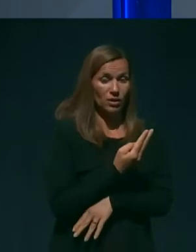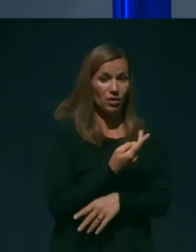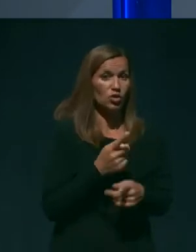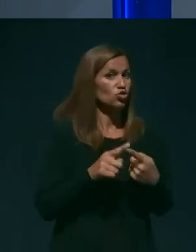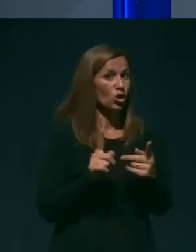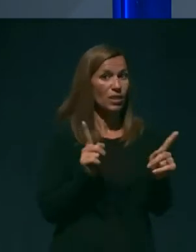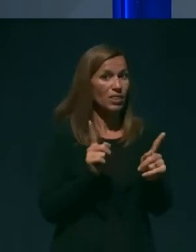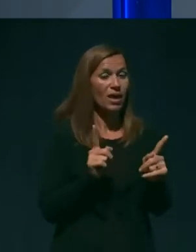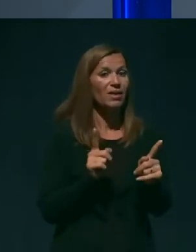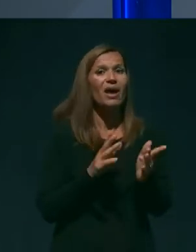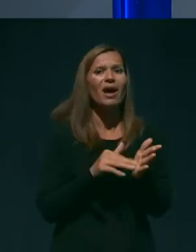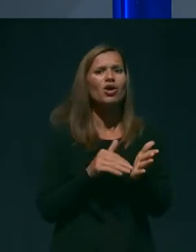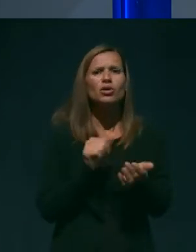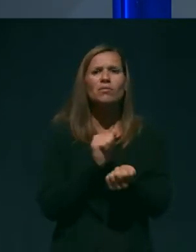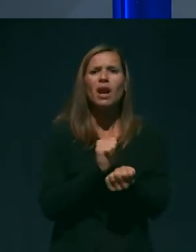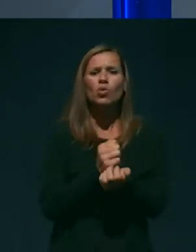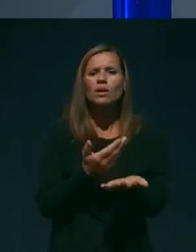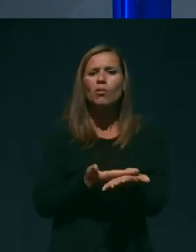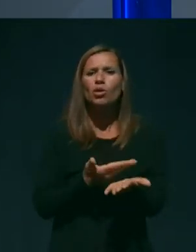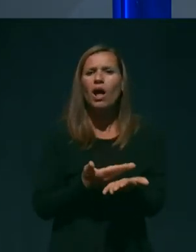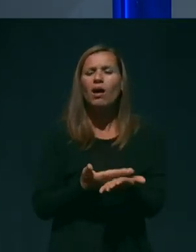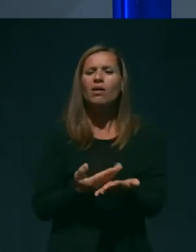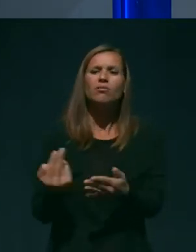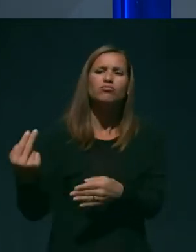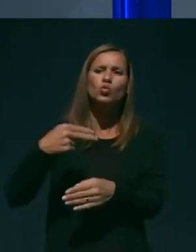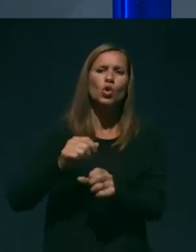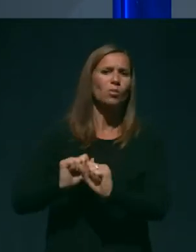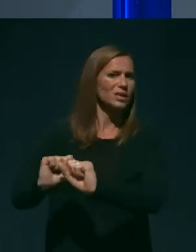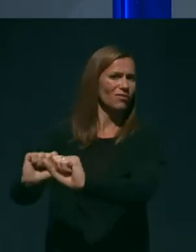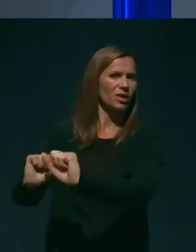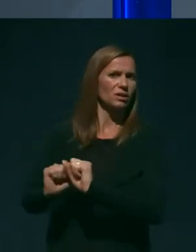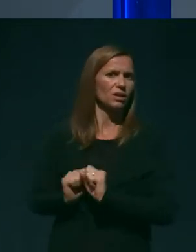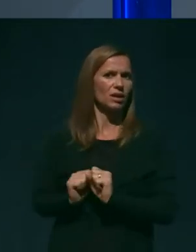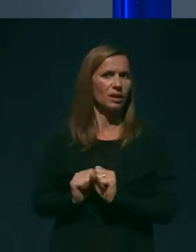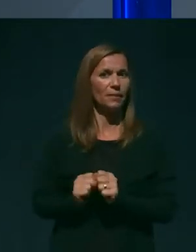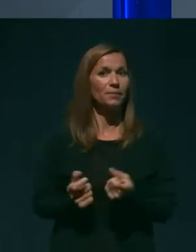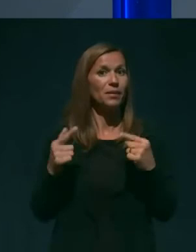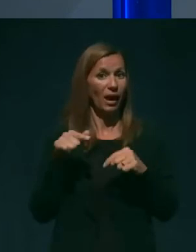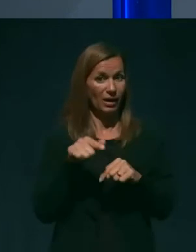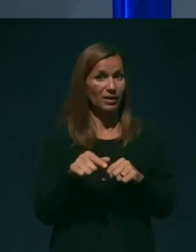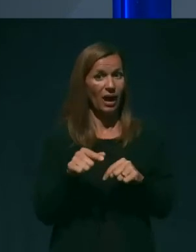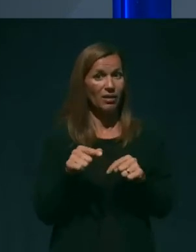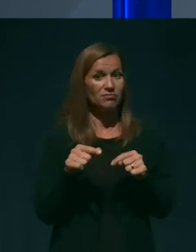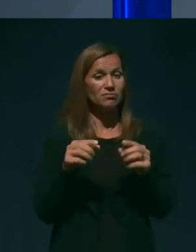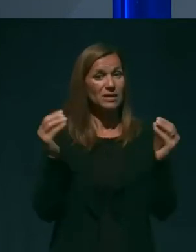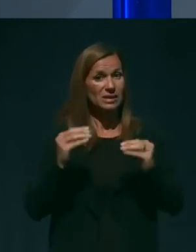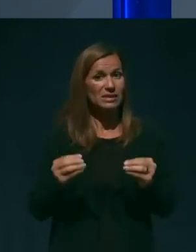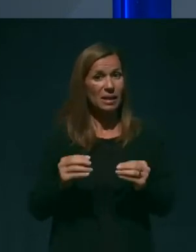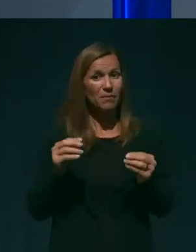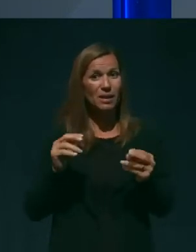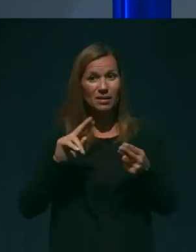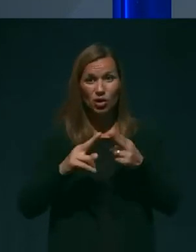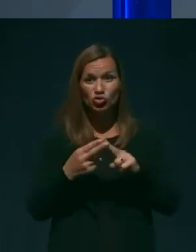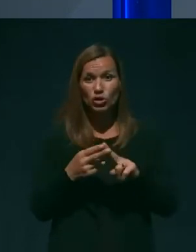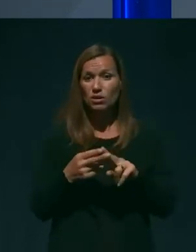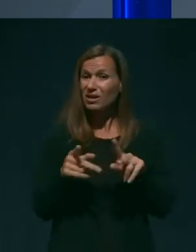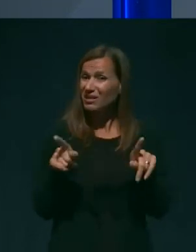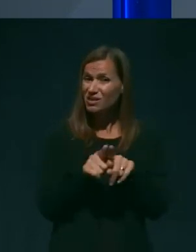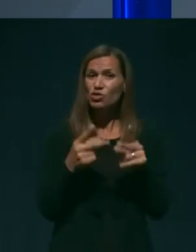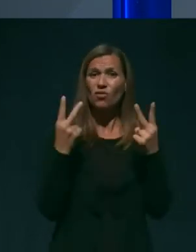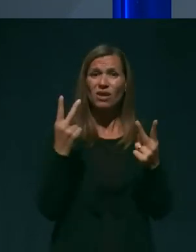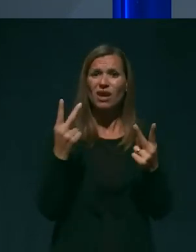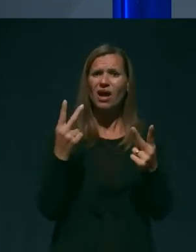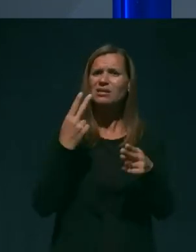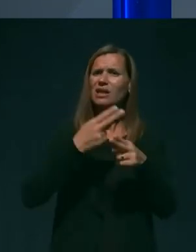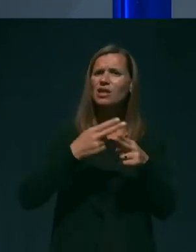podlagi mu je bil vstop zavrnjen? Ali je enak režim skladno z odlokom veljav za vse državljane Evropske unije,